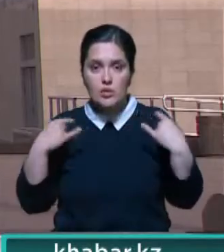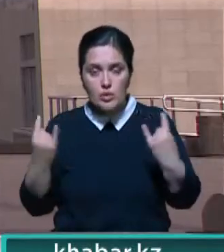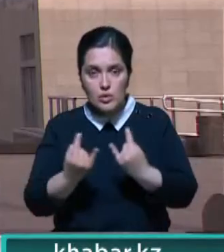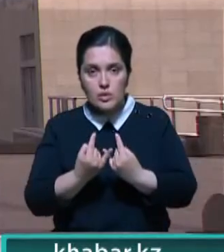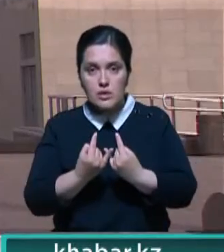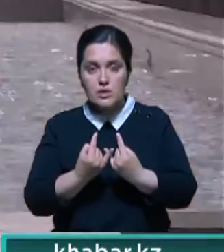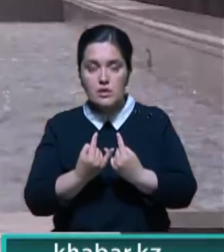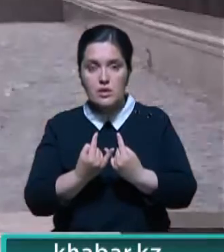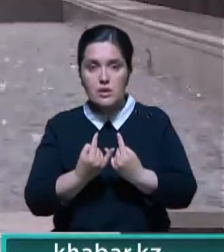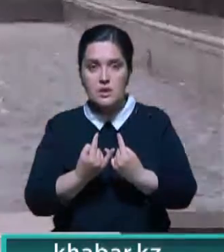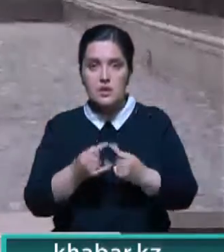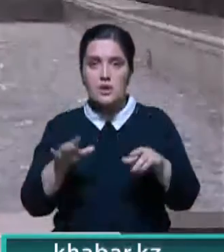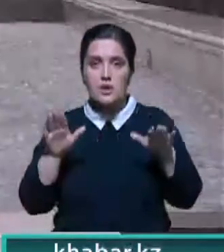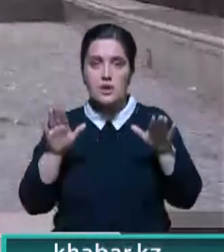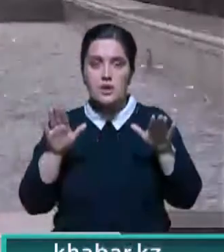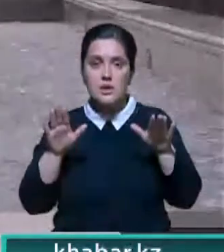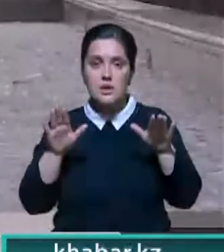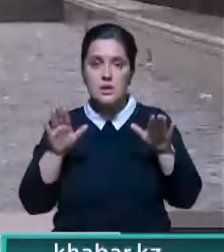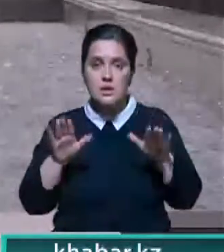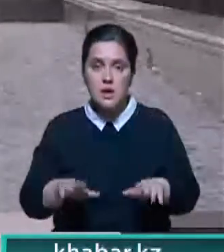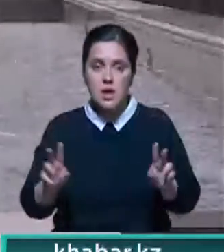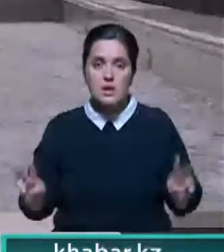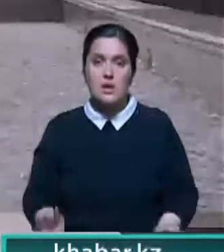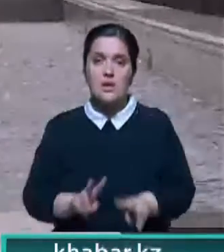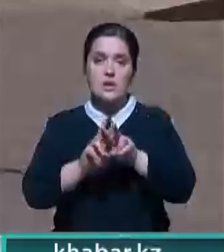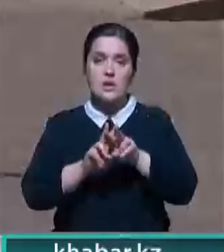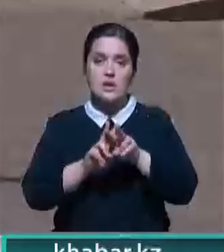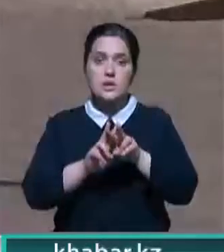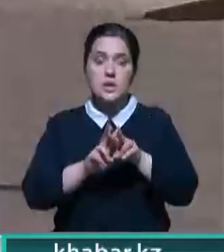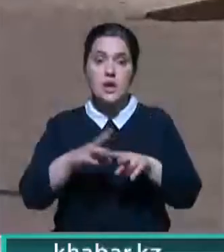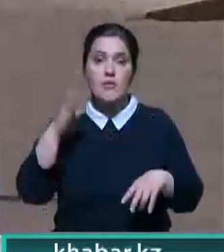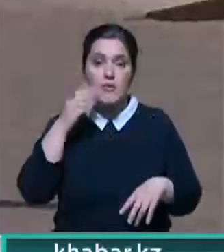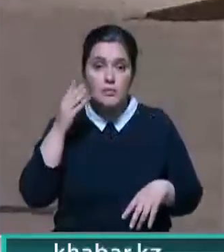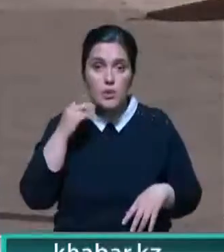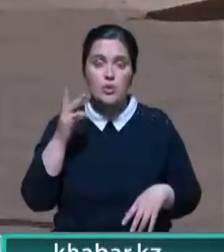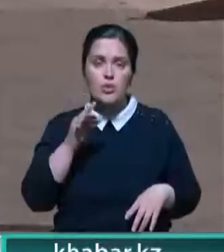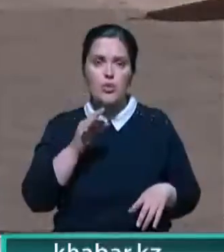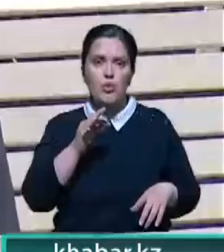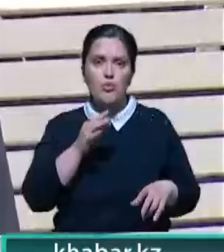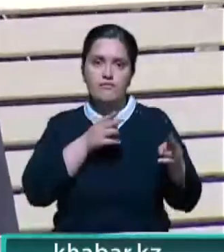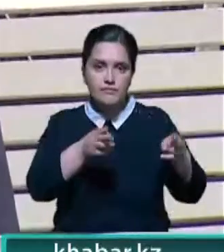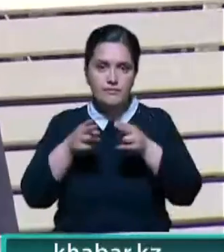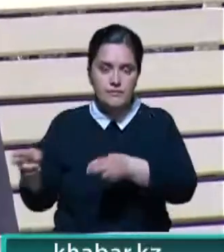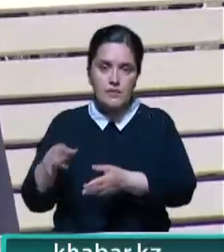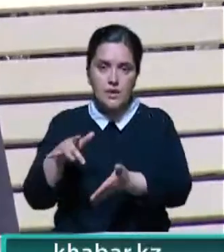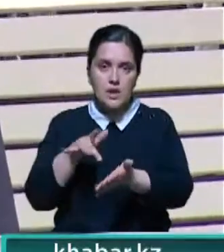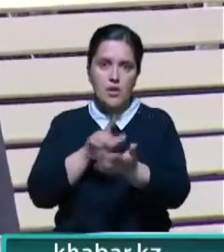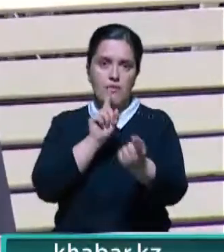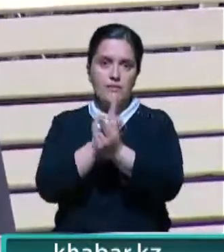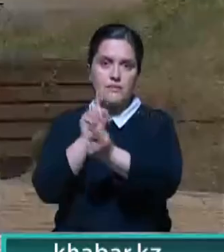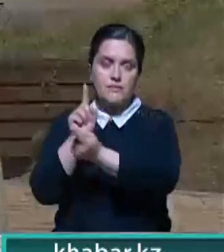заседаниях и круглых столах, проходящих в столице и Алматы, но и выезжали в регионы, где